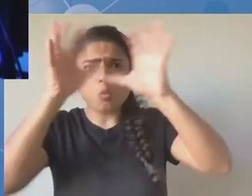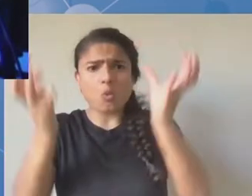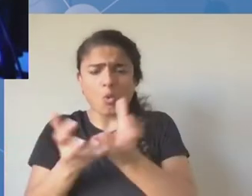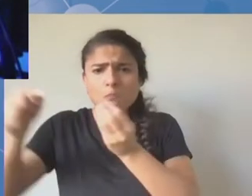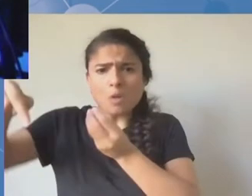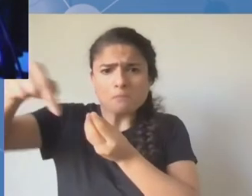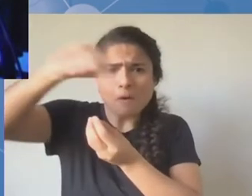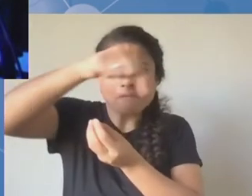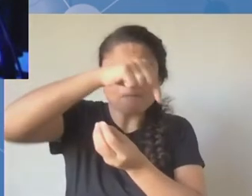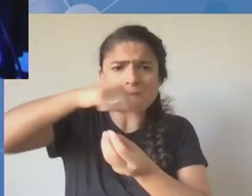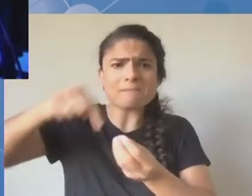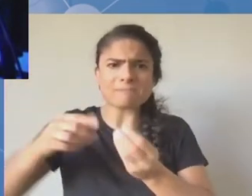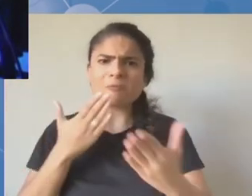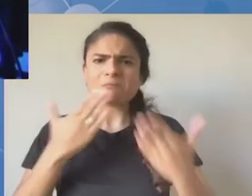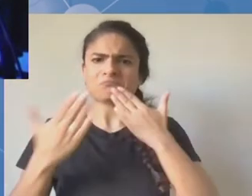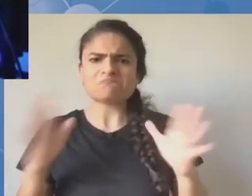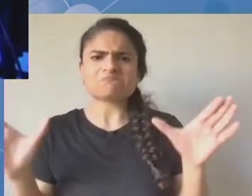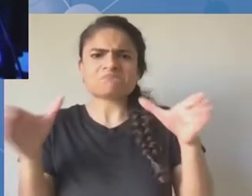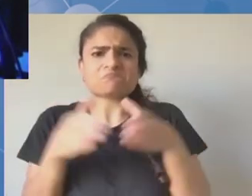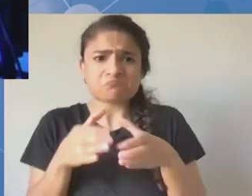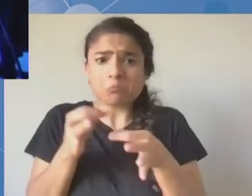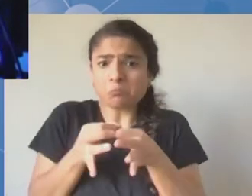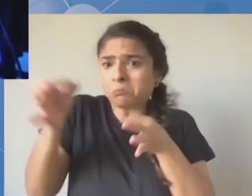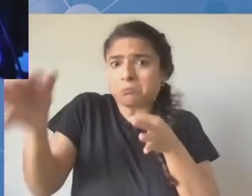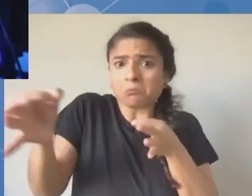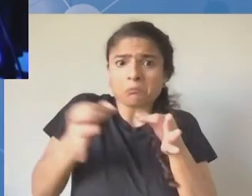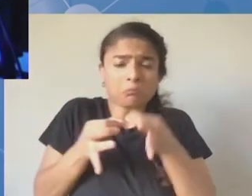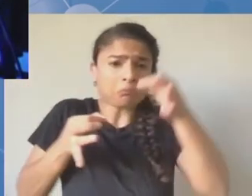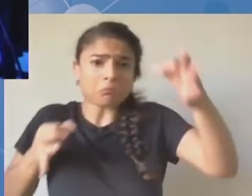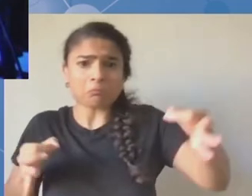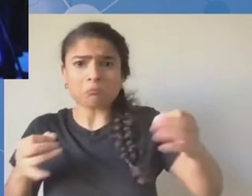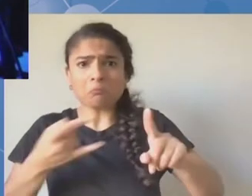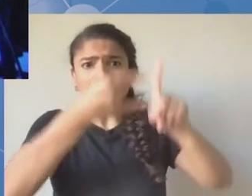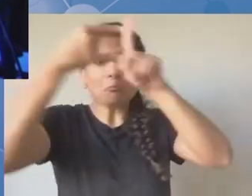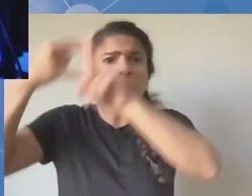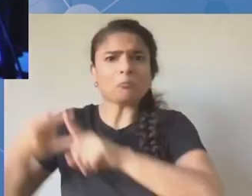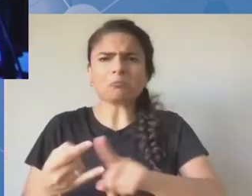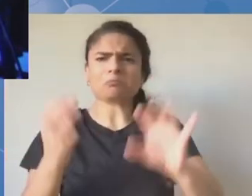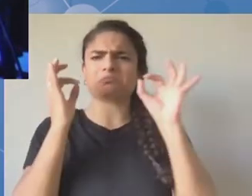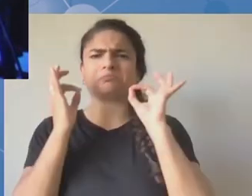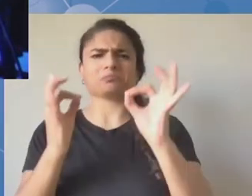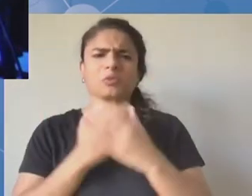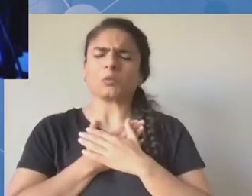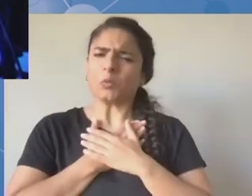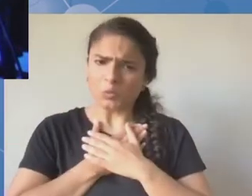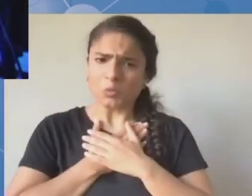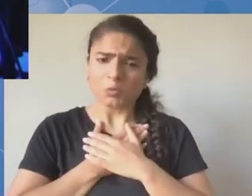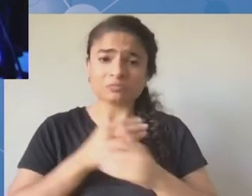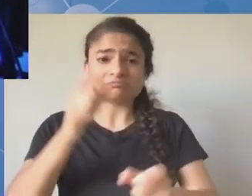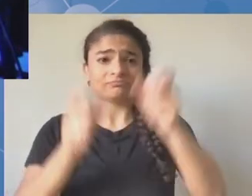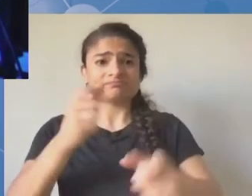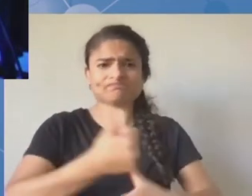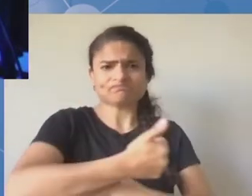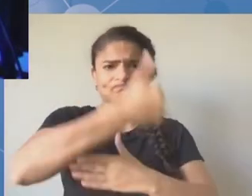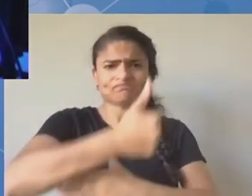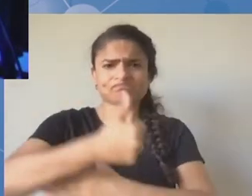tego forum. Niektórzy łączyli się zdalnie i myślę, że to było coś niesamowitego, że w ogóle ten szczyt